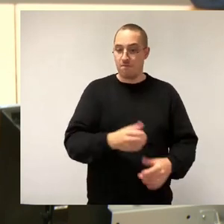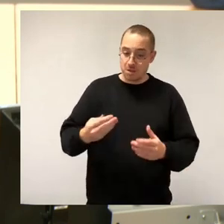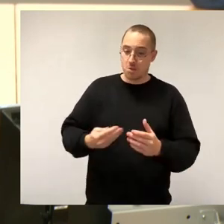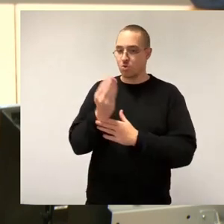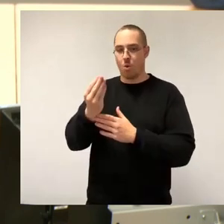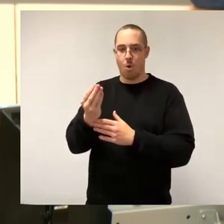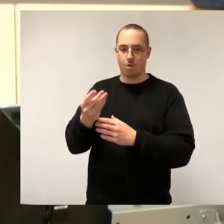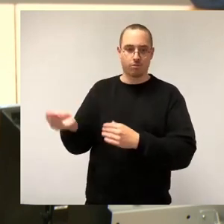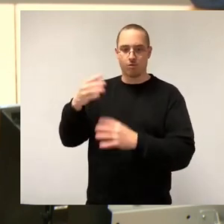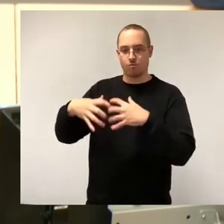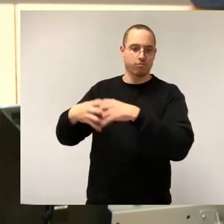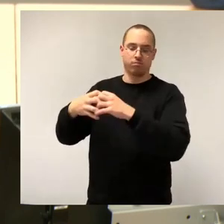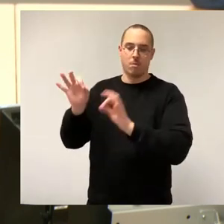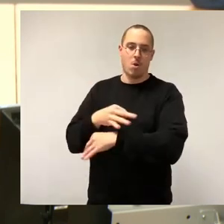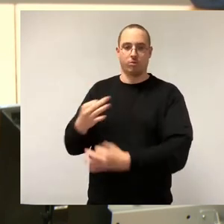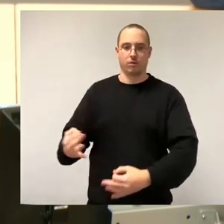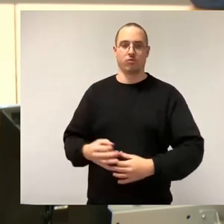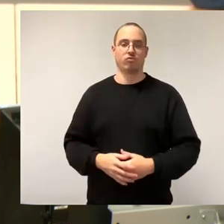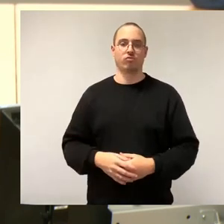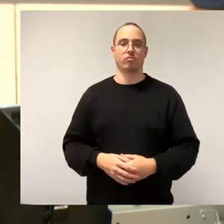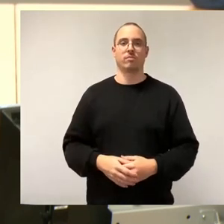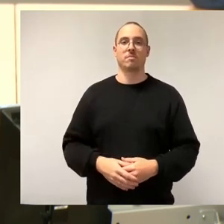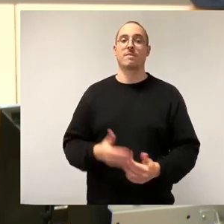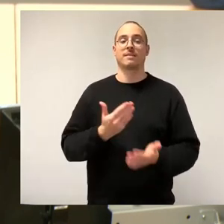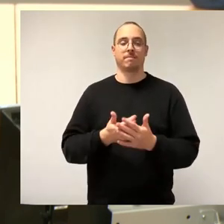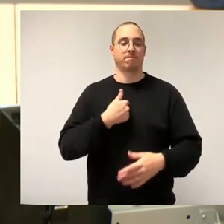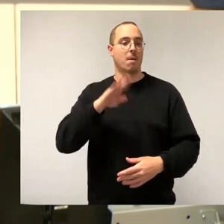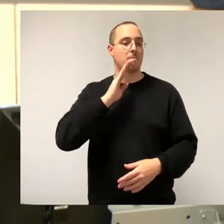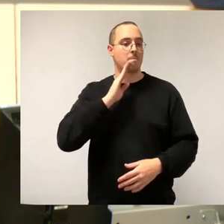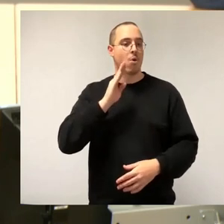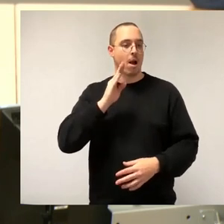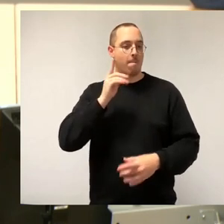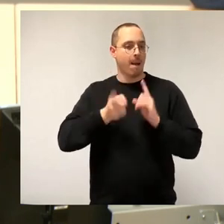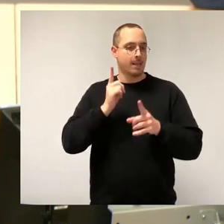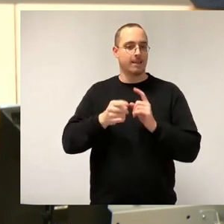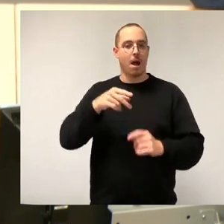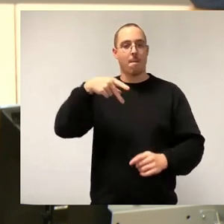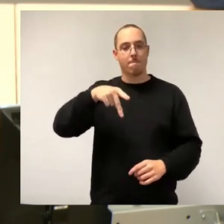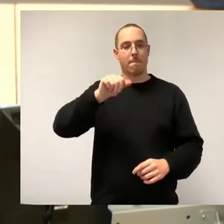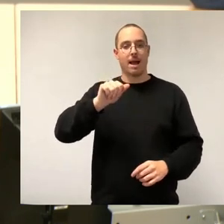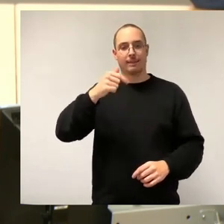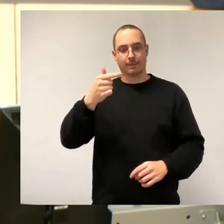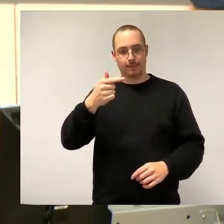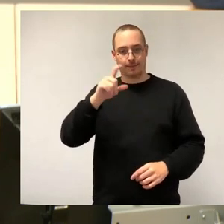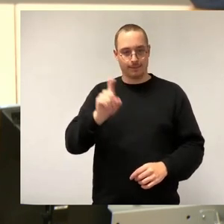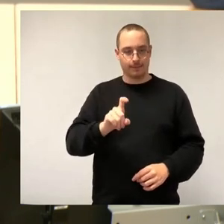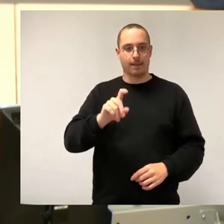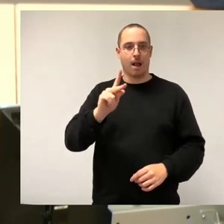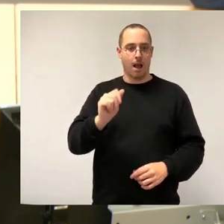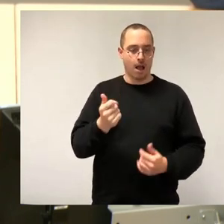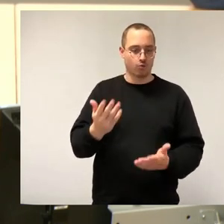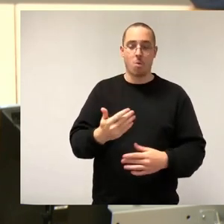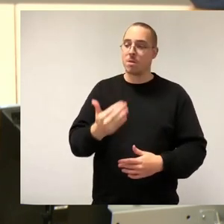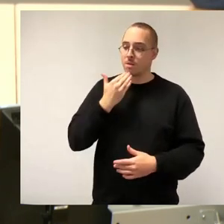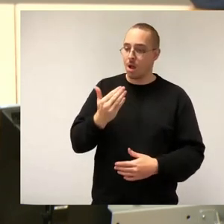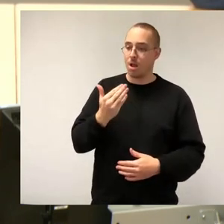ich bin dem Bürgermeister Pratzka sehr dankbar, dass er den Vorschlag meiner CDU-Kollegen, den wir